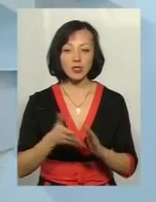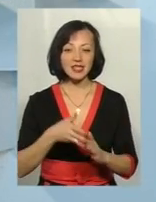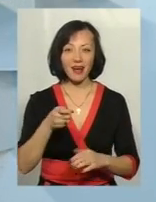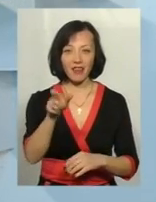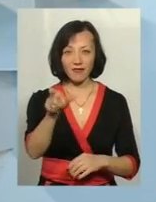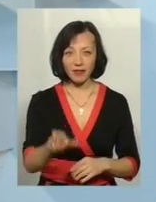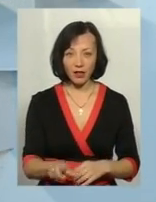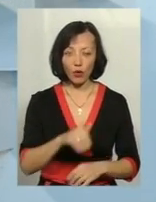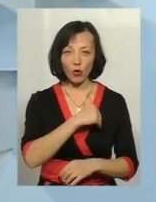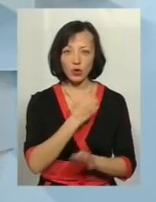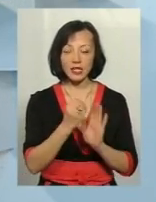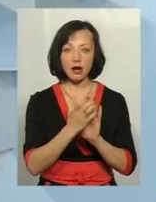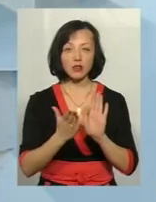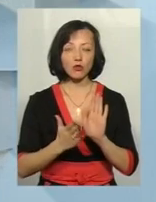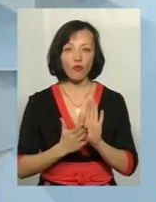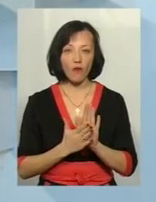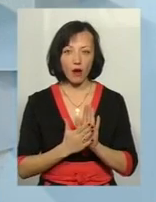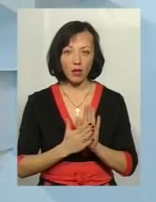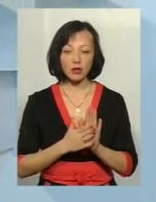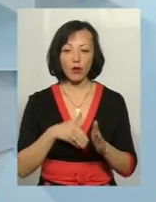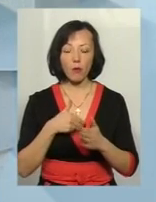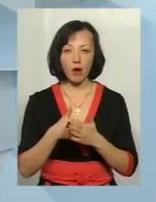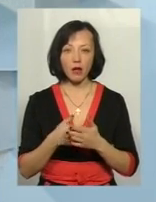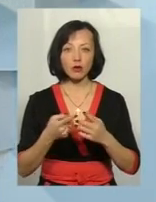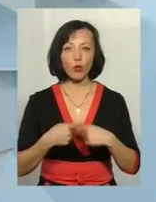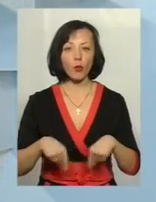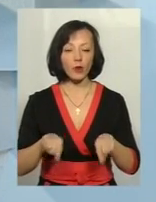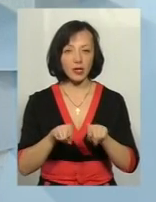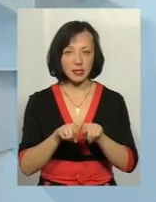звертається з метою реєстрації громадського формування,